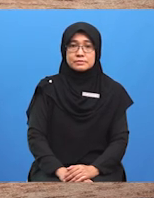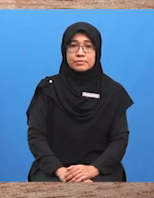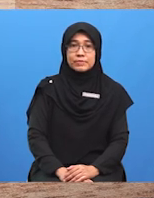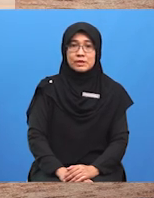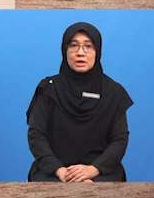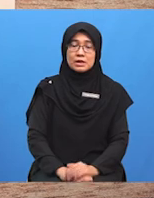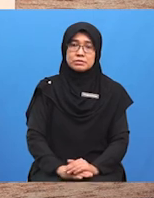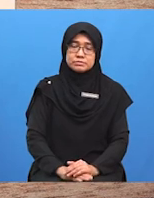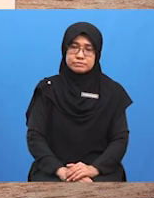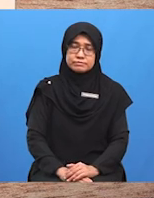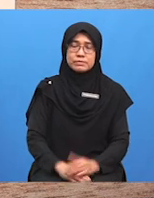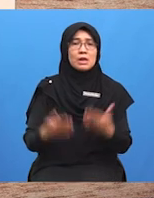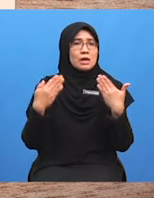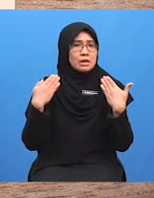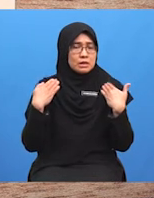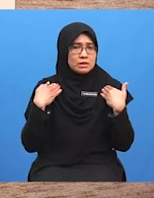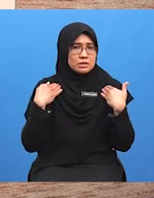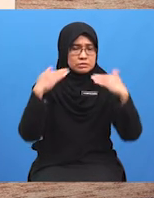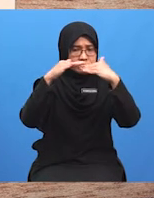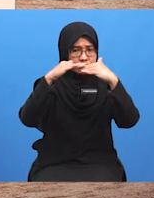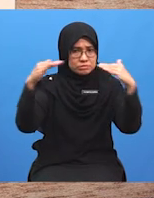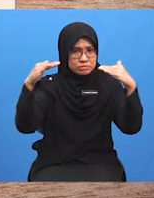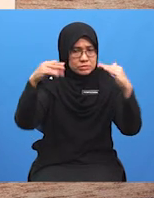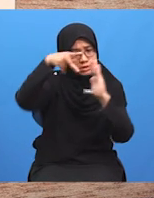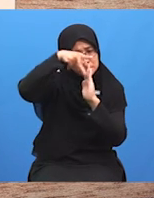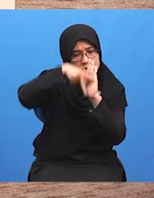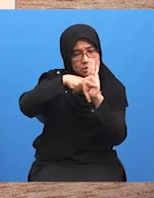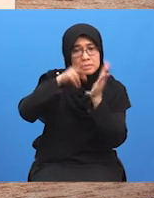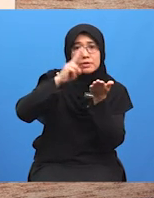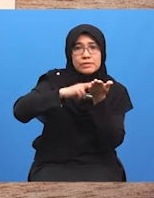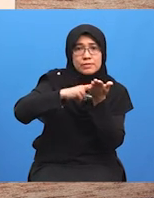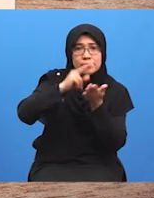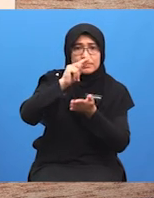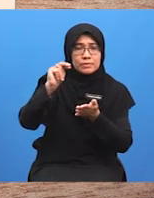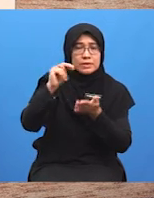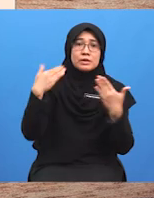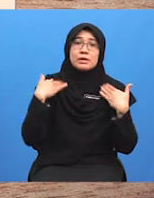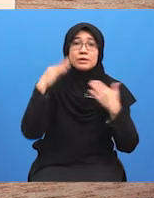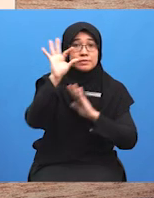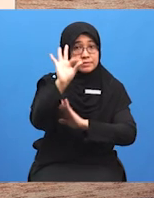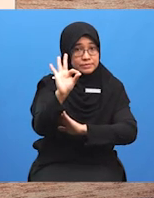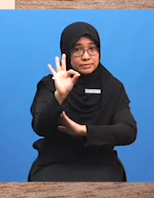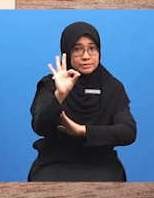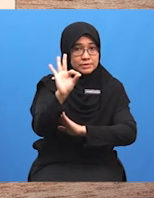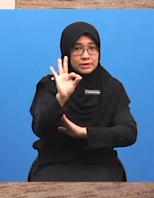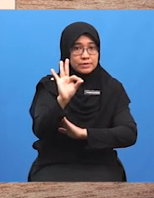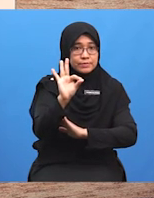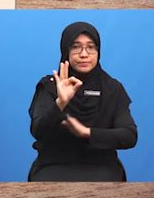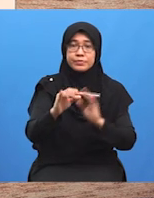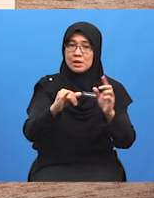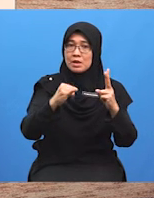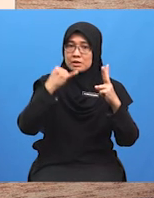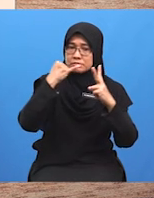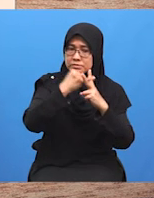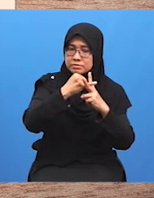Selain elemen perundingan Pelajar juga boleh menyenaraikan sembilan tahap perundingan Iaitu,